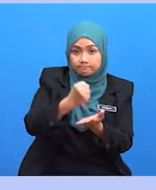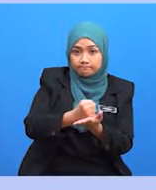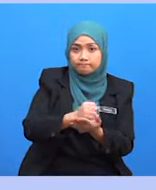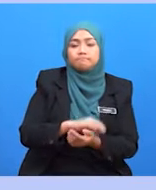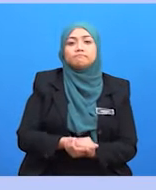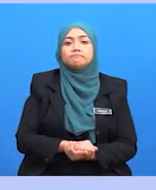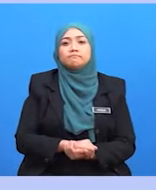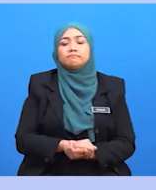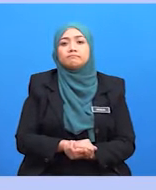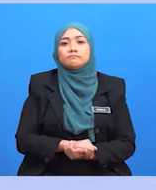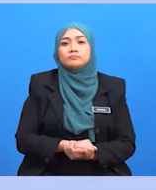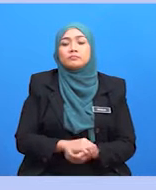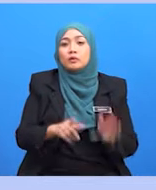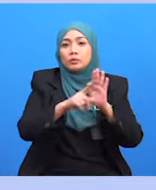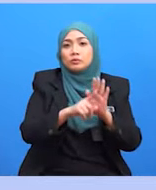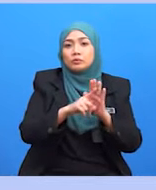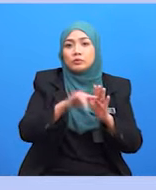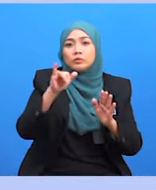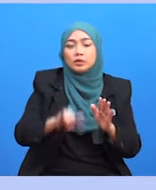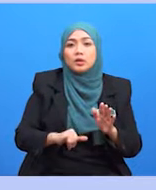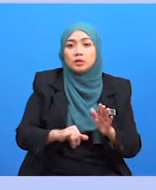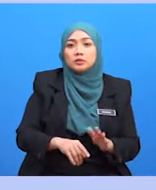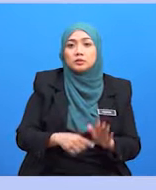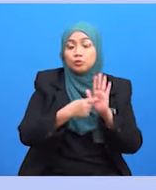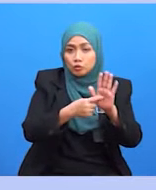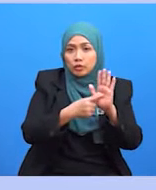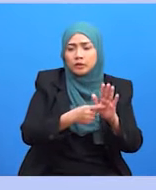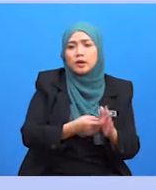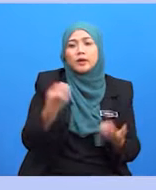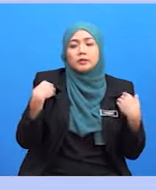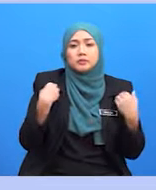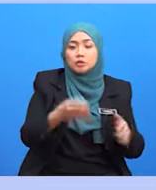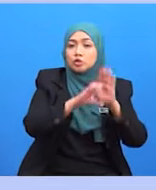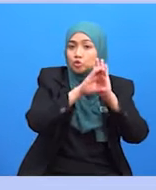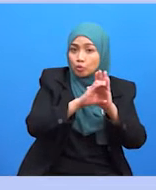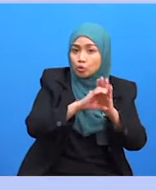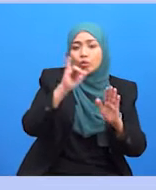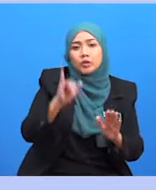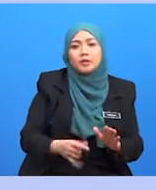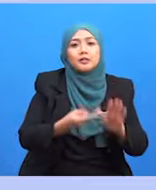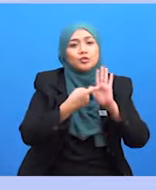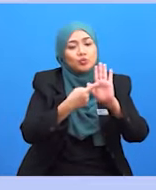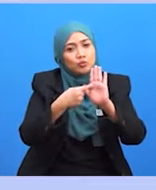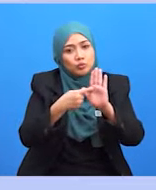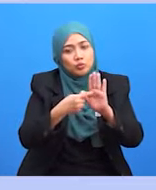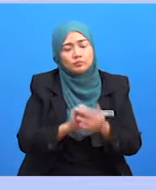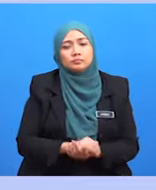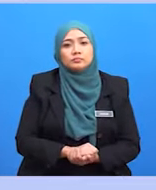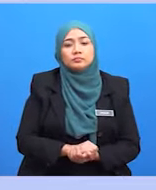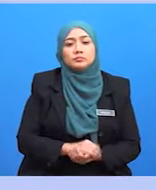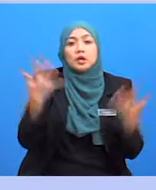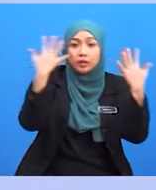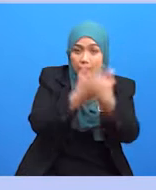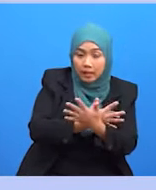Ilustrasi yang disediakan di sini adalah beberapa contoh perbentukan logo SE yang berlatar belakangkan warna gelap